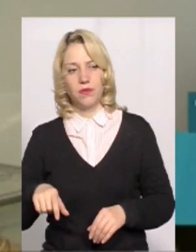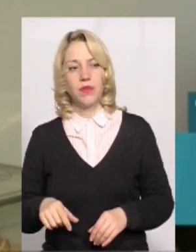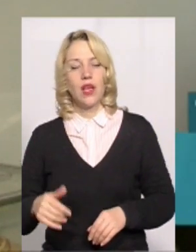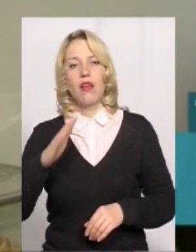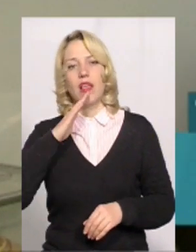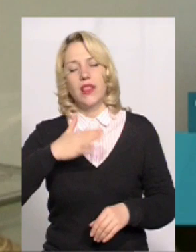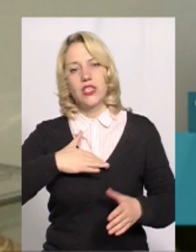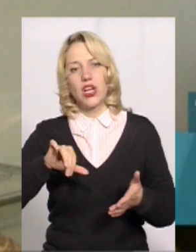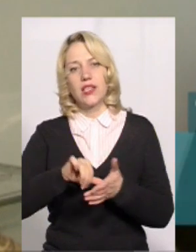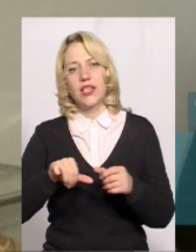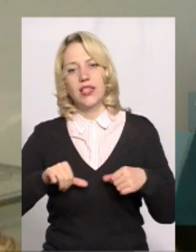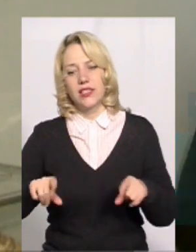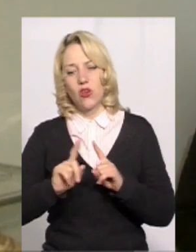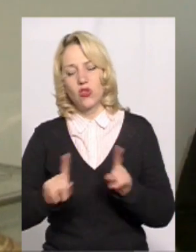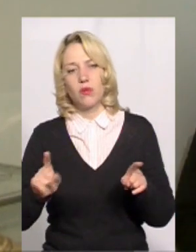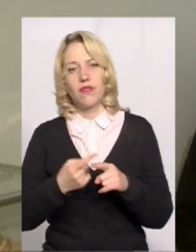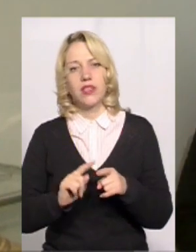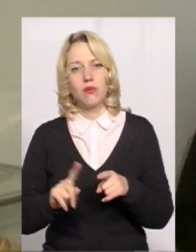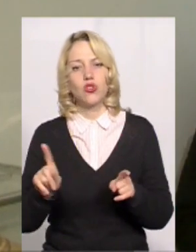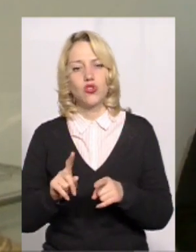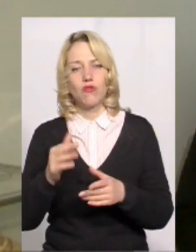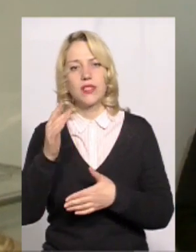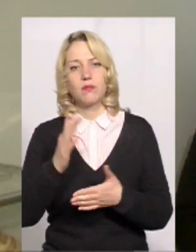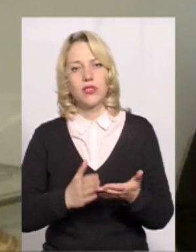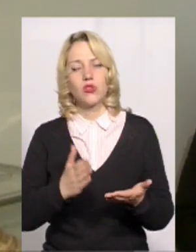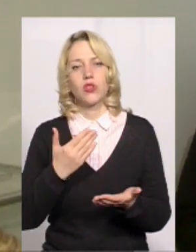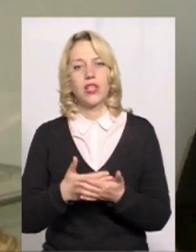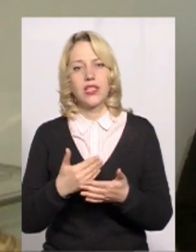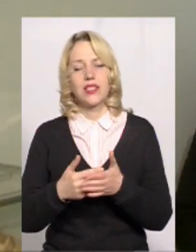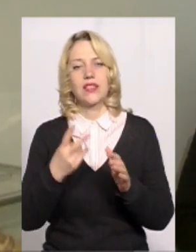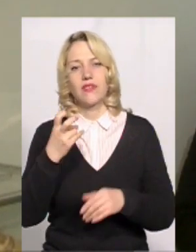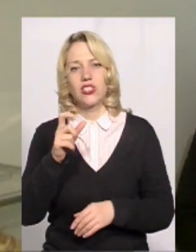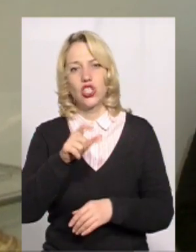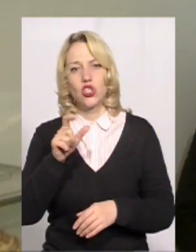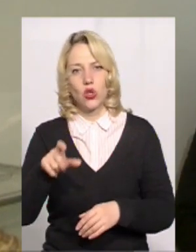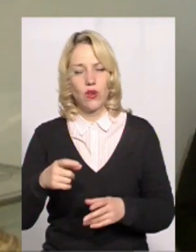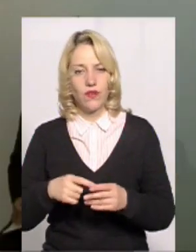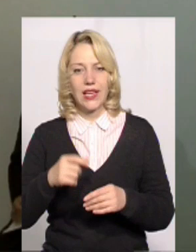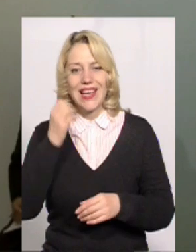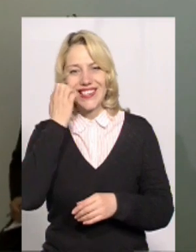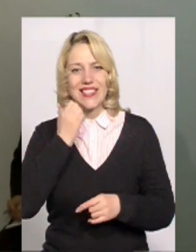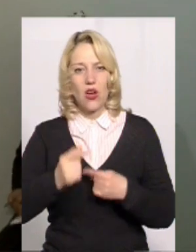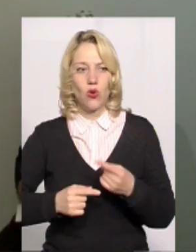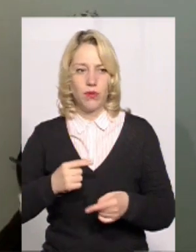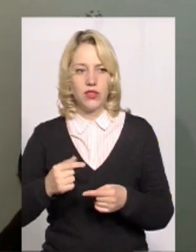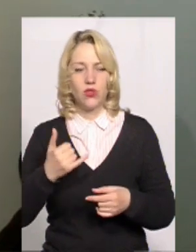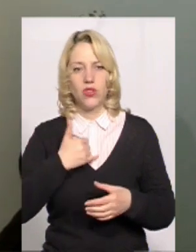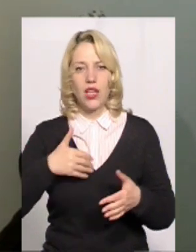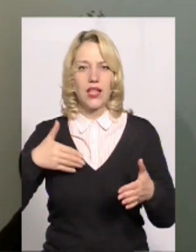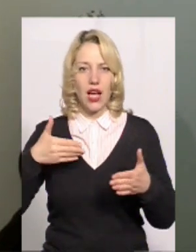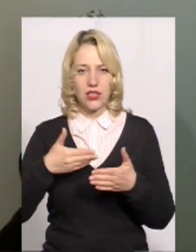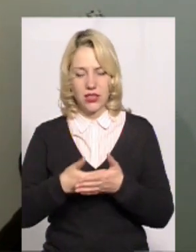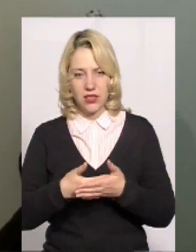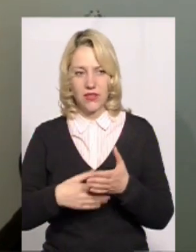Наша дільниця особлива тим, що в цьому списку десь приблизно 200 чоловік старообрядці. У нас теж активно